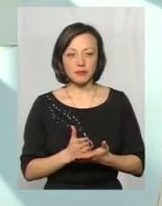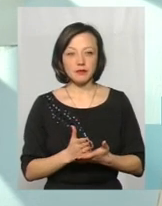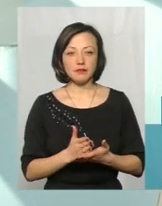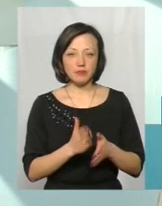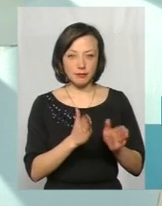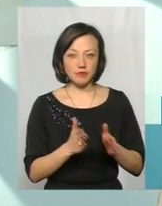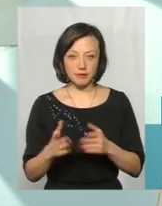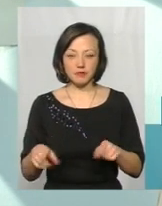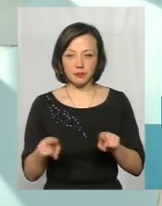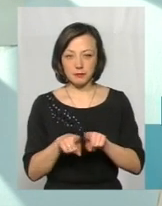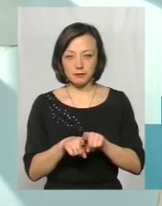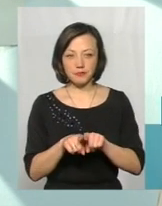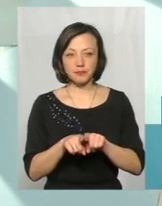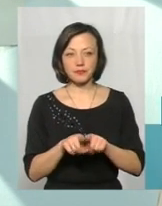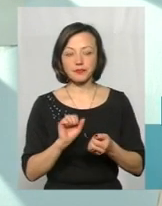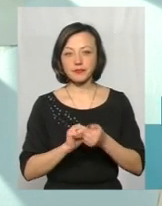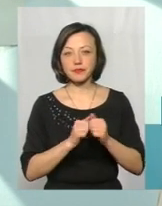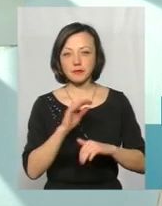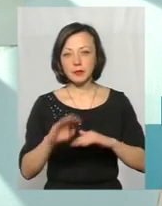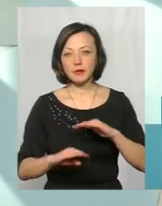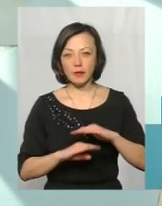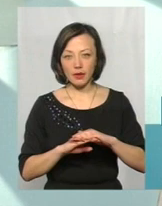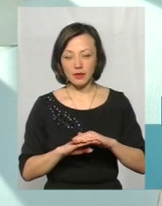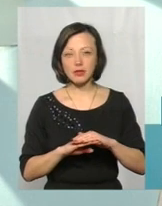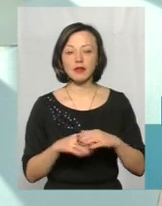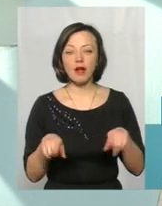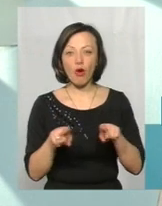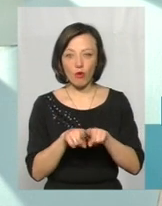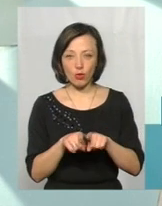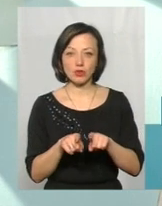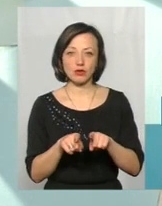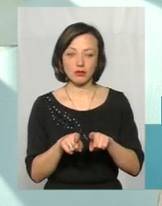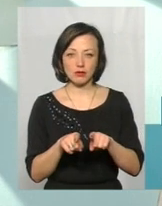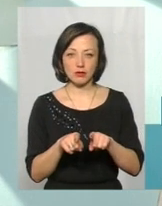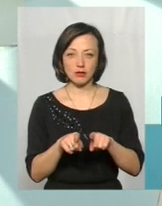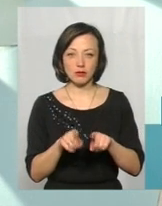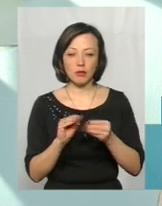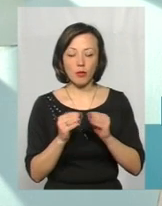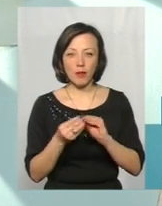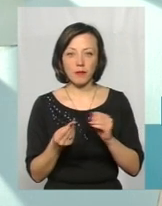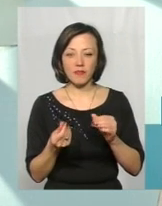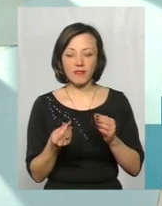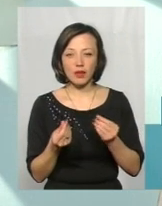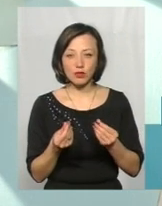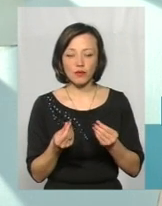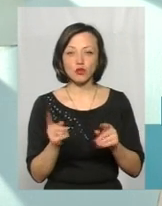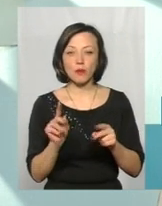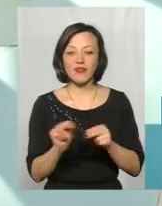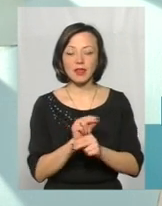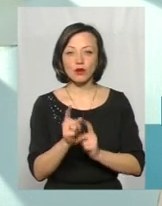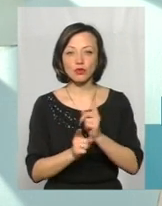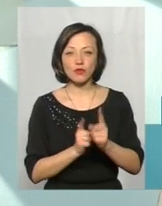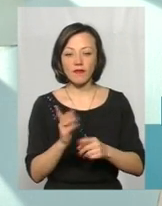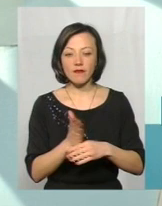закономірність. І Кам'янець теж не є в цьому виключення, тому що для того, щоб відреставрувати, скажімо, і